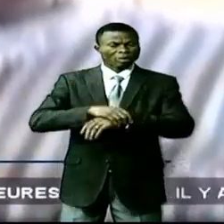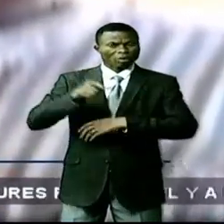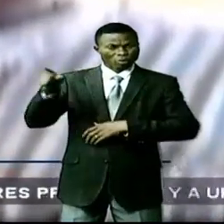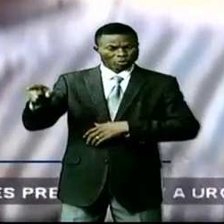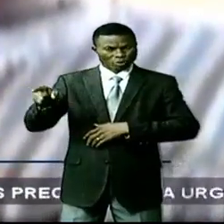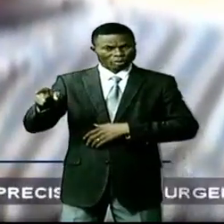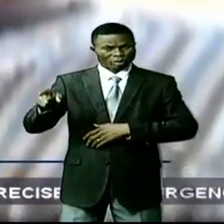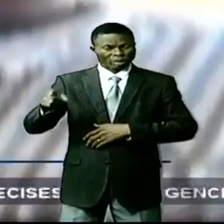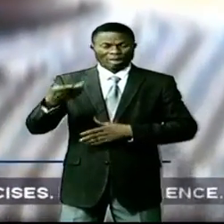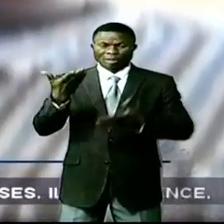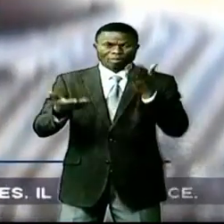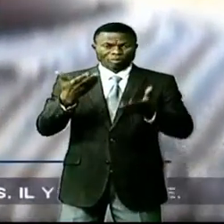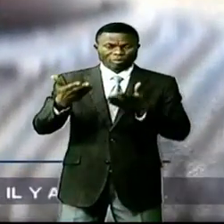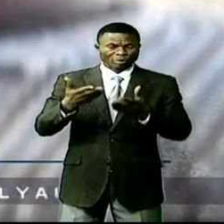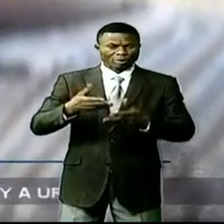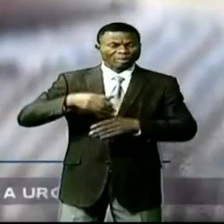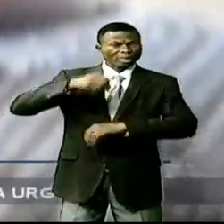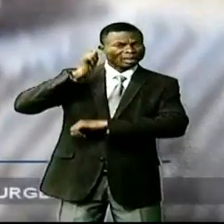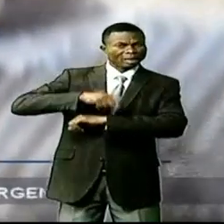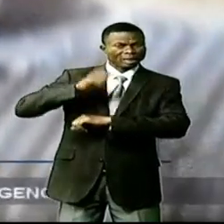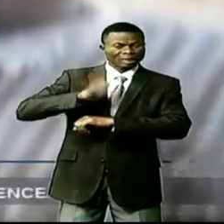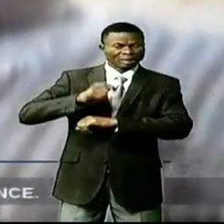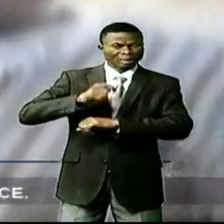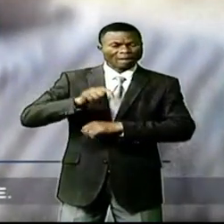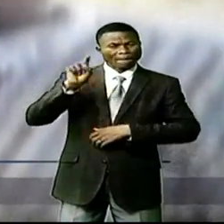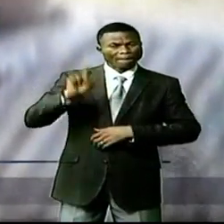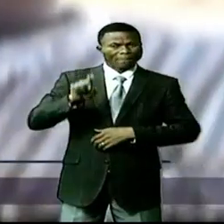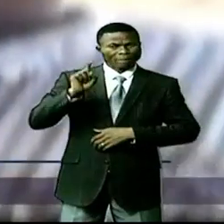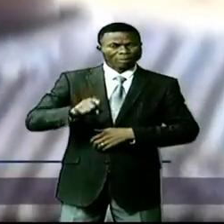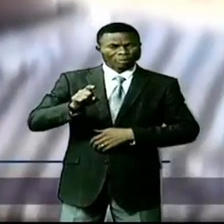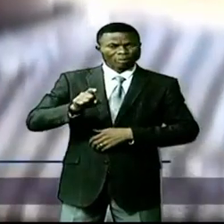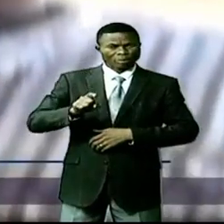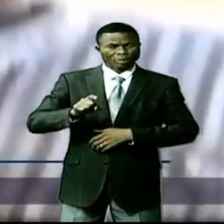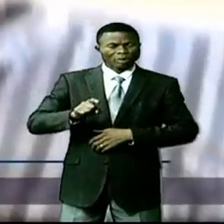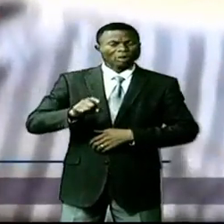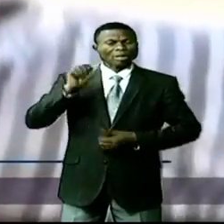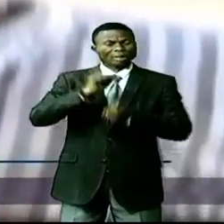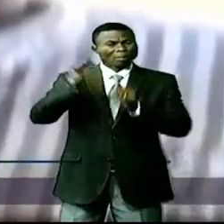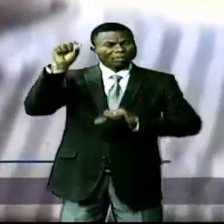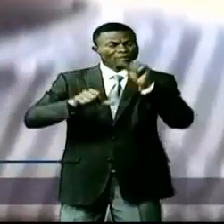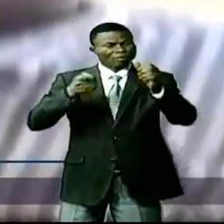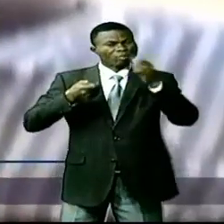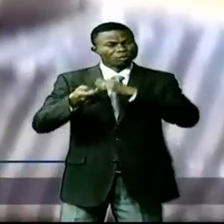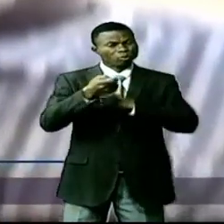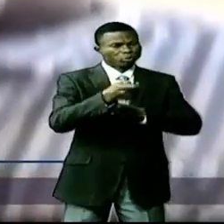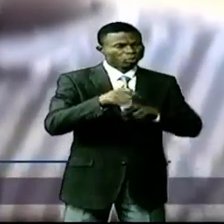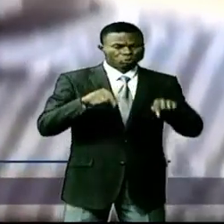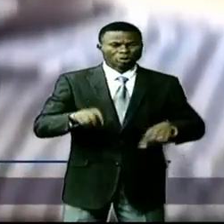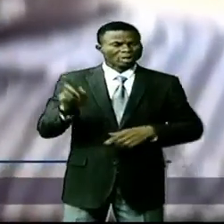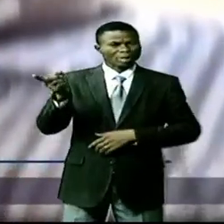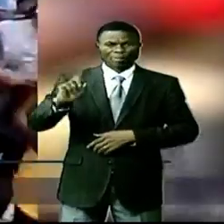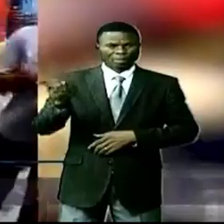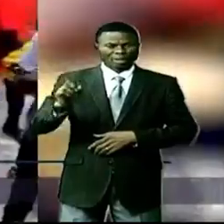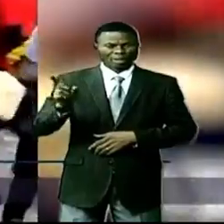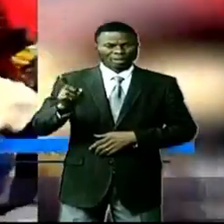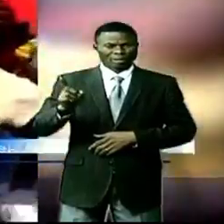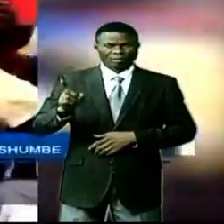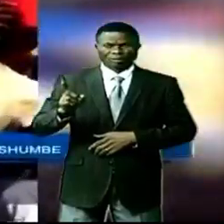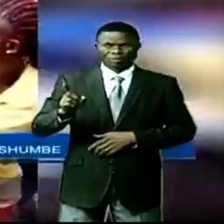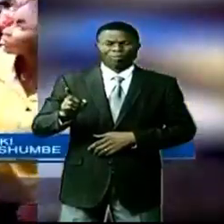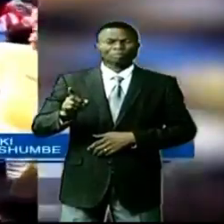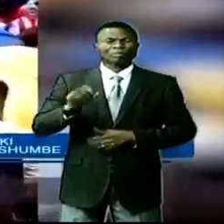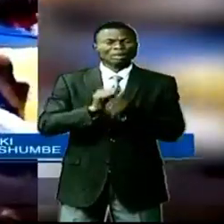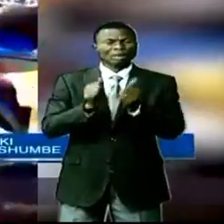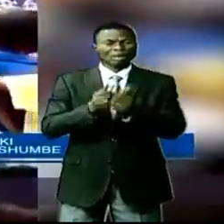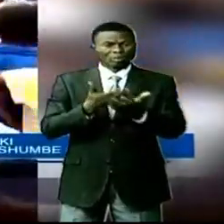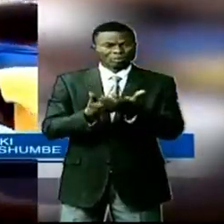Mais je ne pense pas à la justice. Je ne me répare qu'il y ait encore des théâtres, qu'il y des chambres foraines et autres. la suite, on n'aura rien. Ces faits